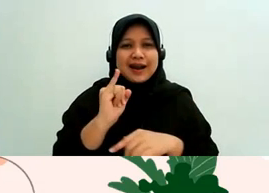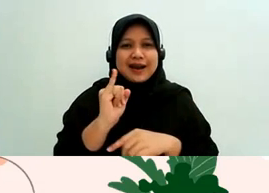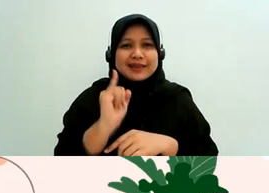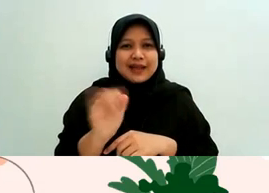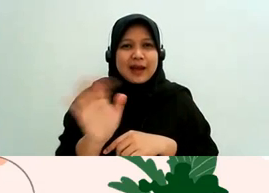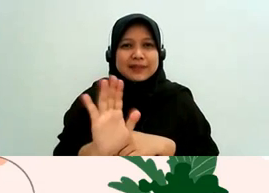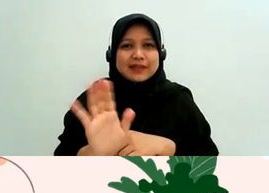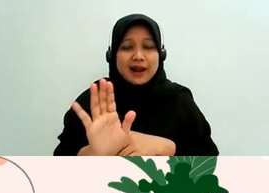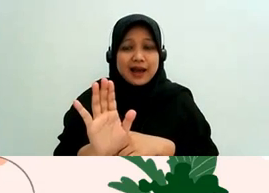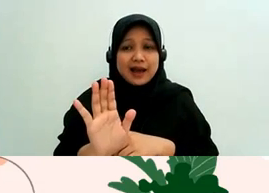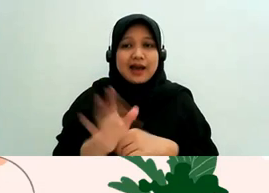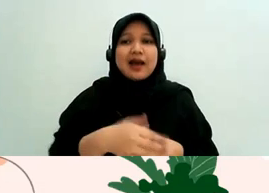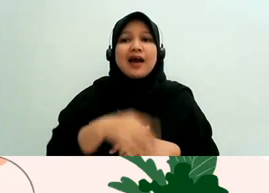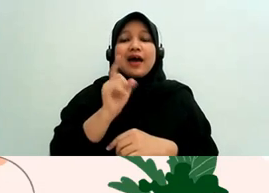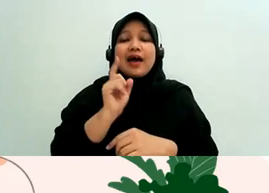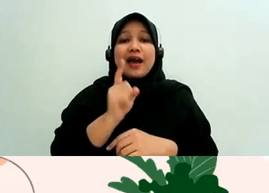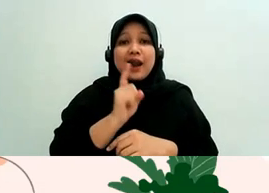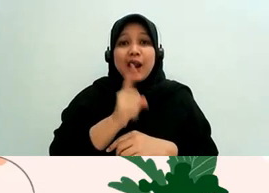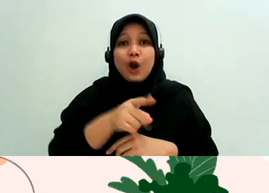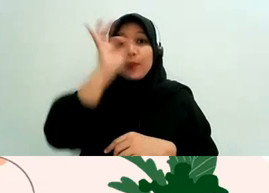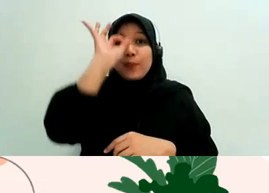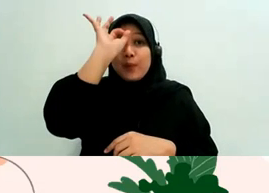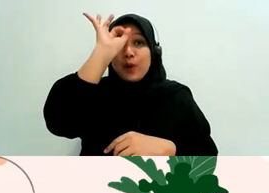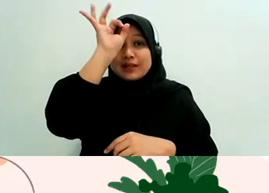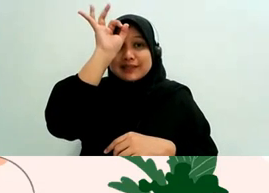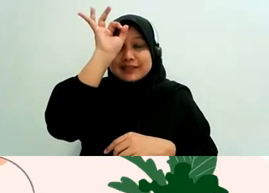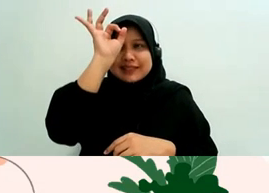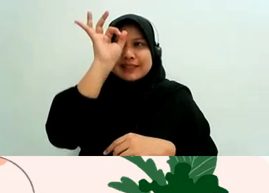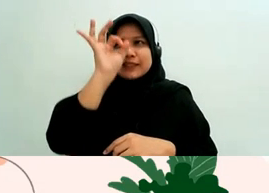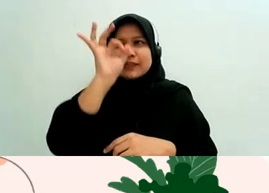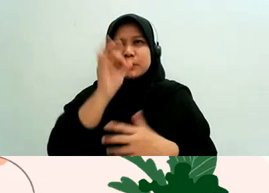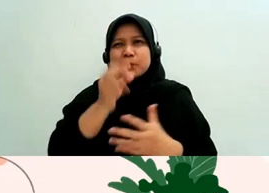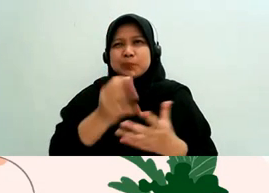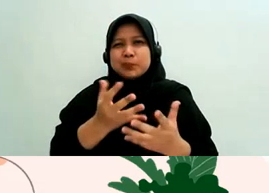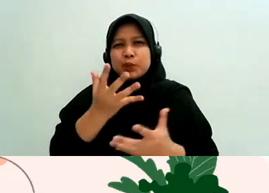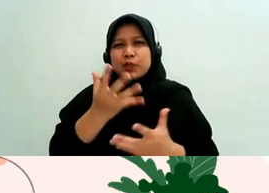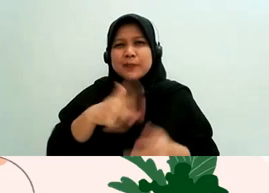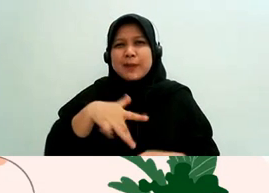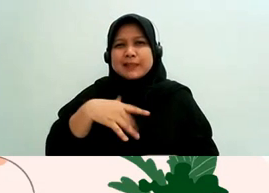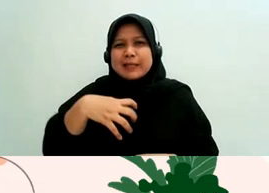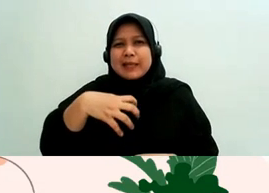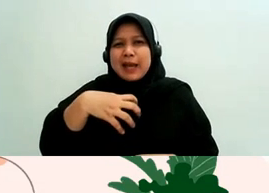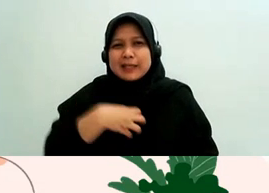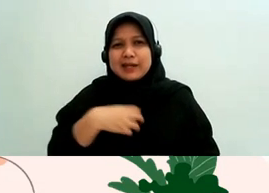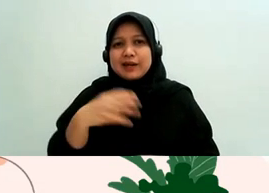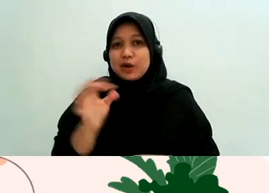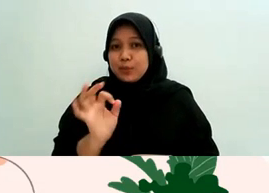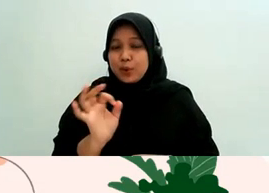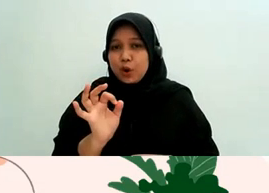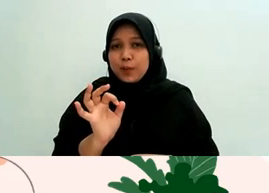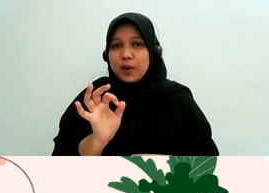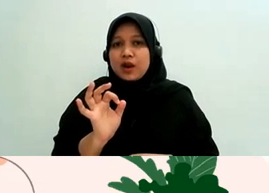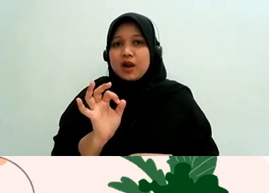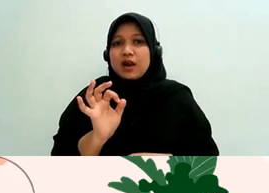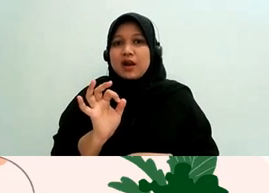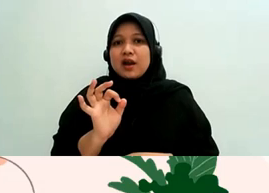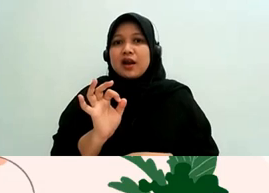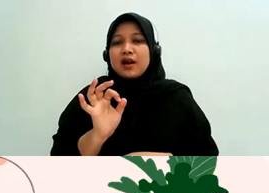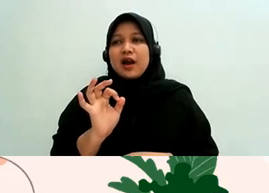belum terlalu yakin atau kalau saya malah sebenarnya amannya sampai di tahap persidangan ya